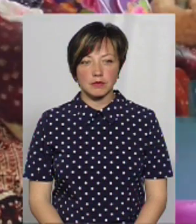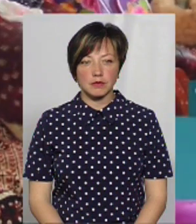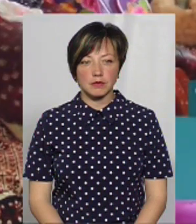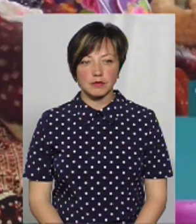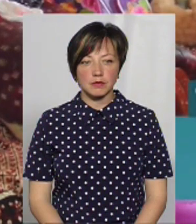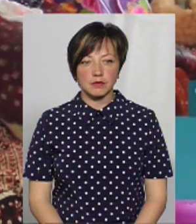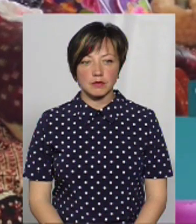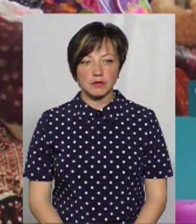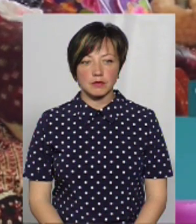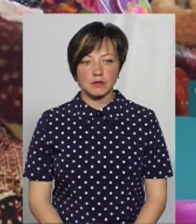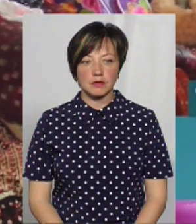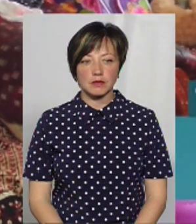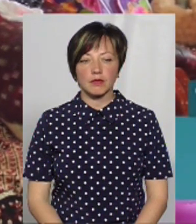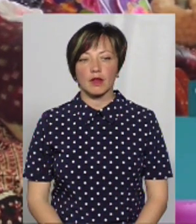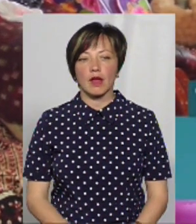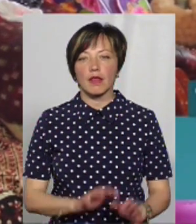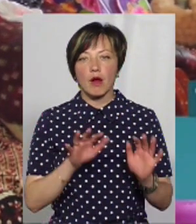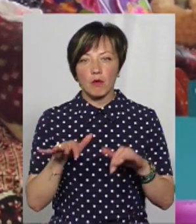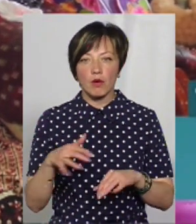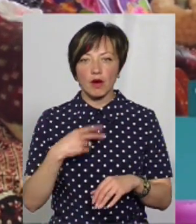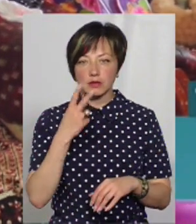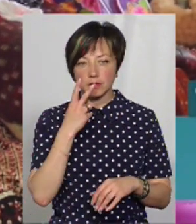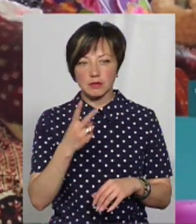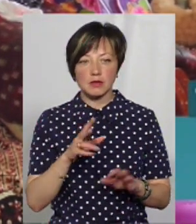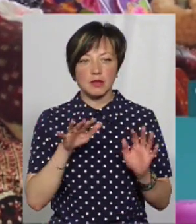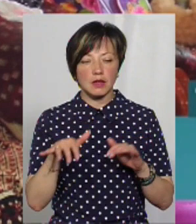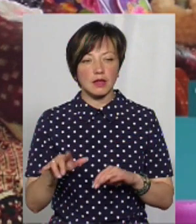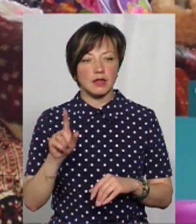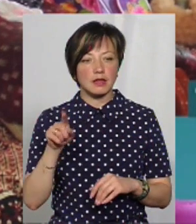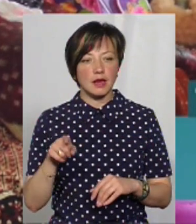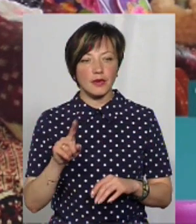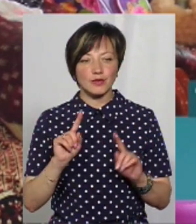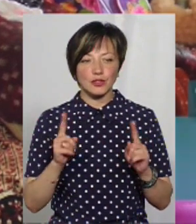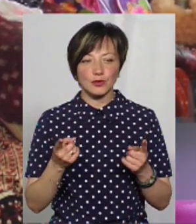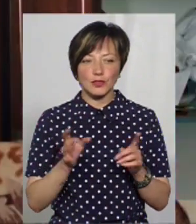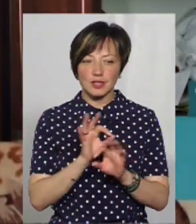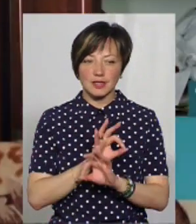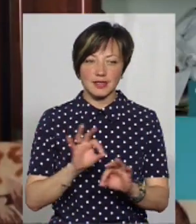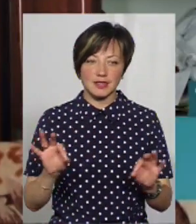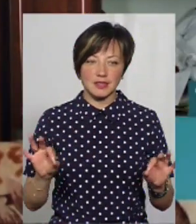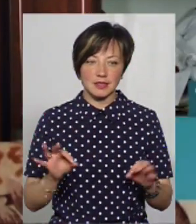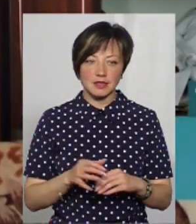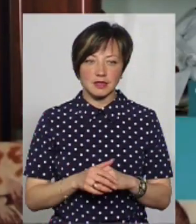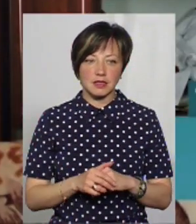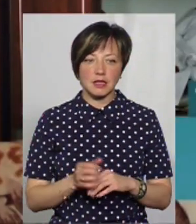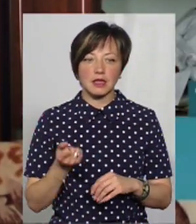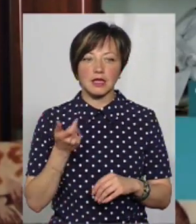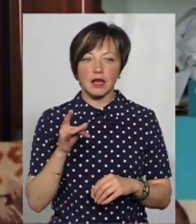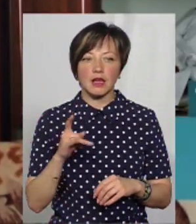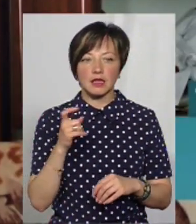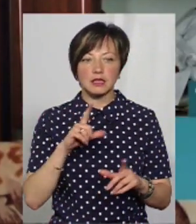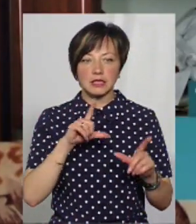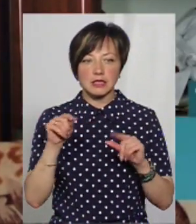На море, я дивилась на море, і там дуже класно. Пару разів їздив